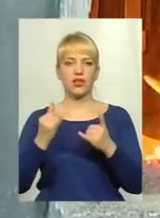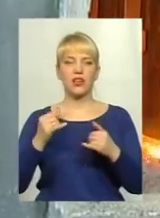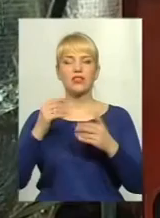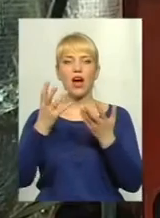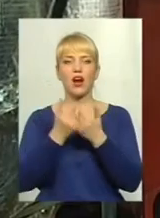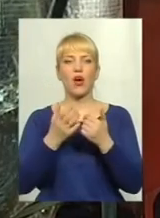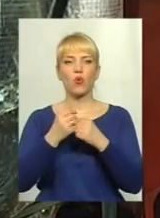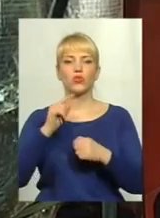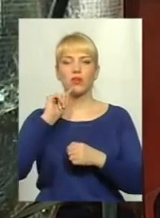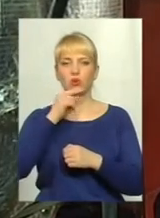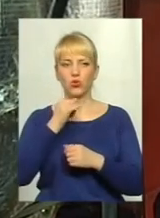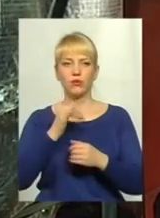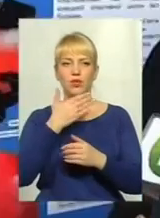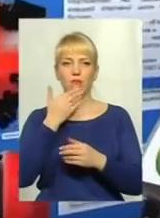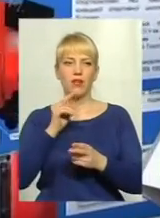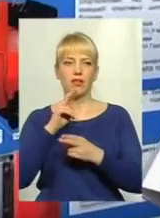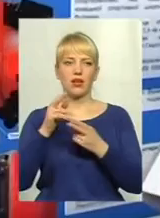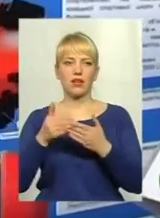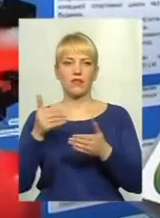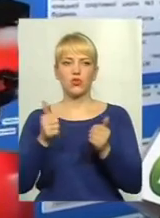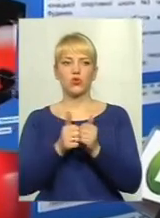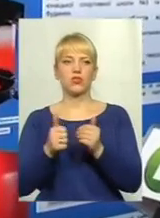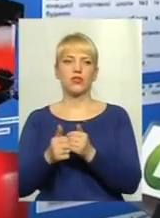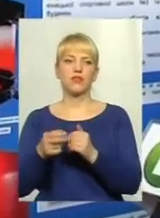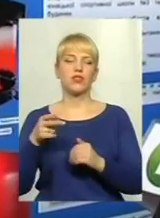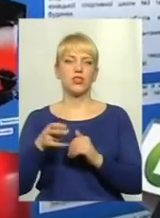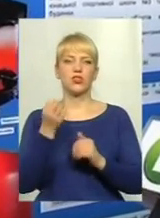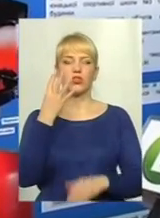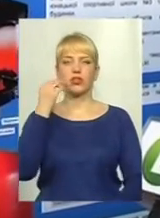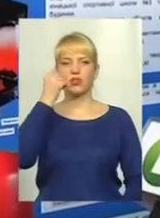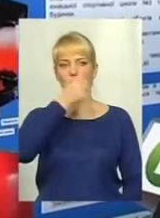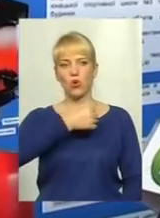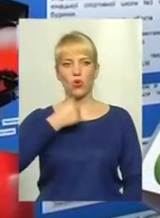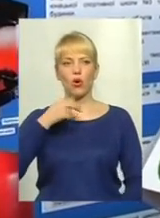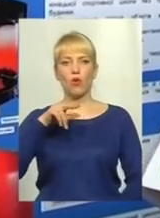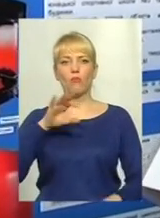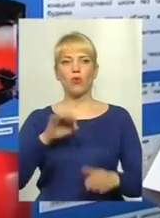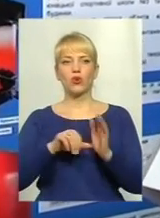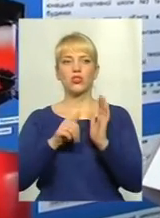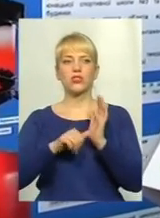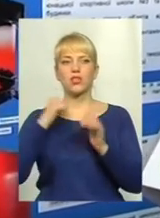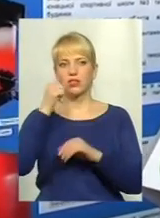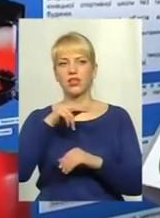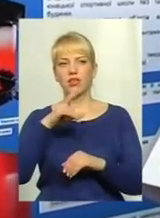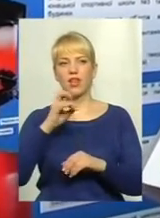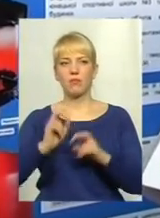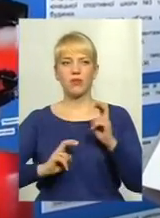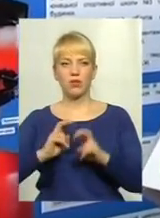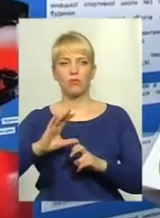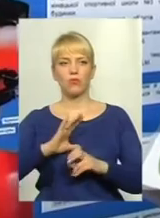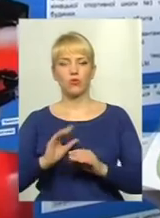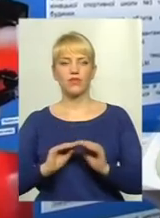та не мають нарікань від сусідів. З 2014 року по 2016 рік було на підприємстві